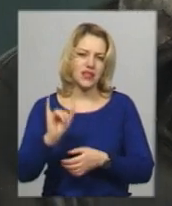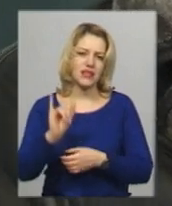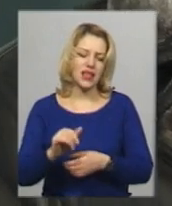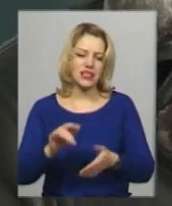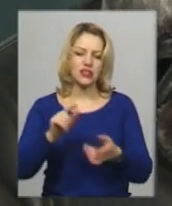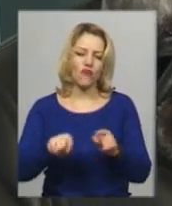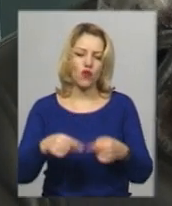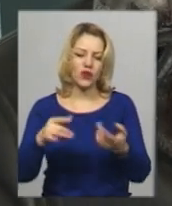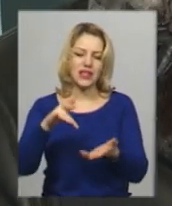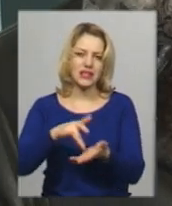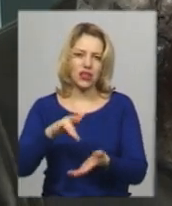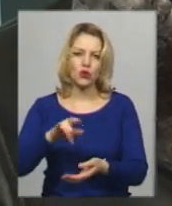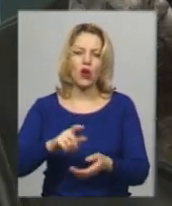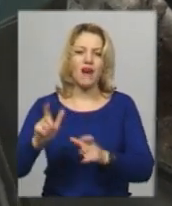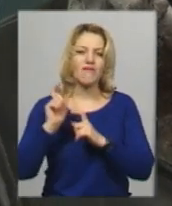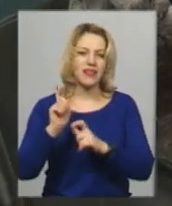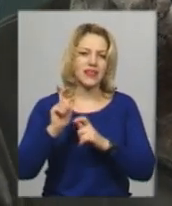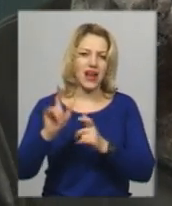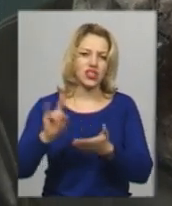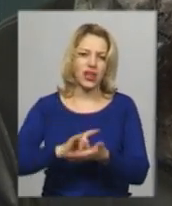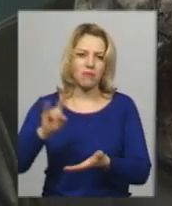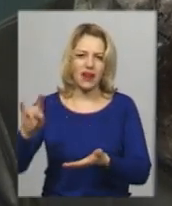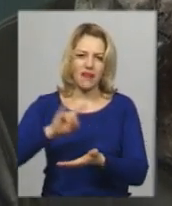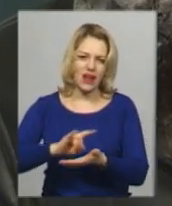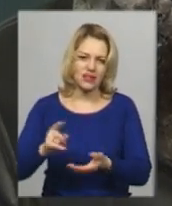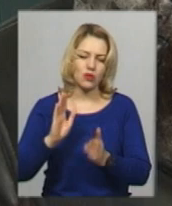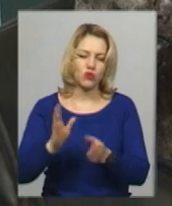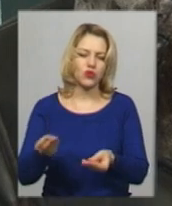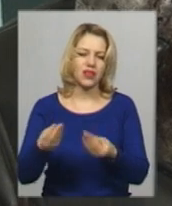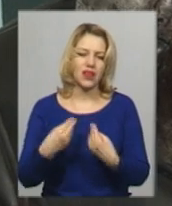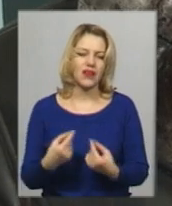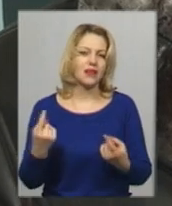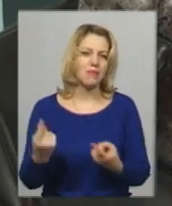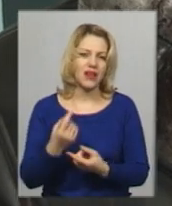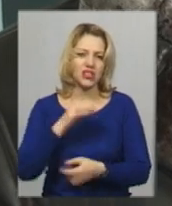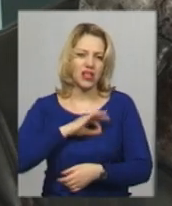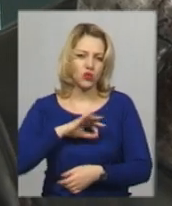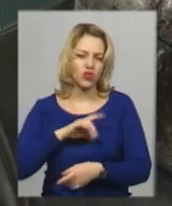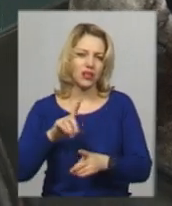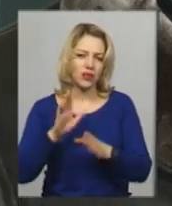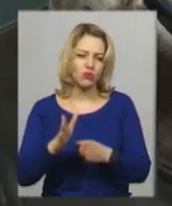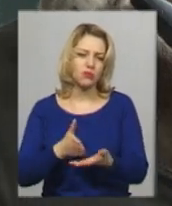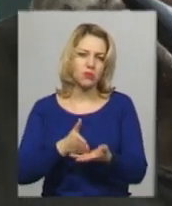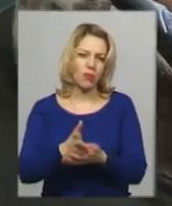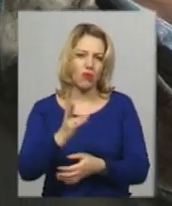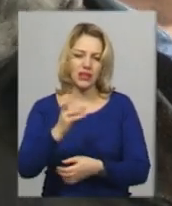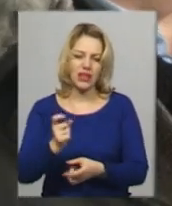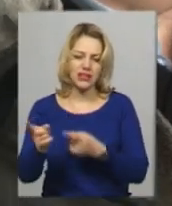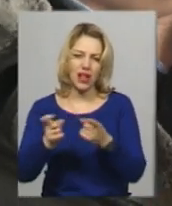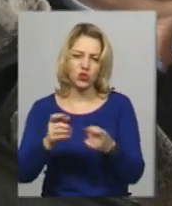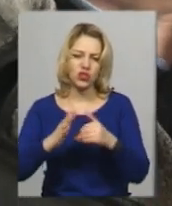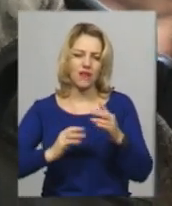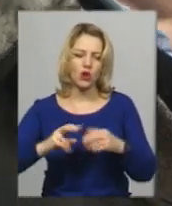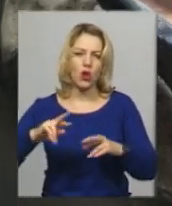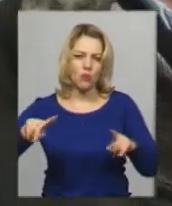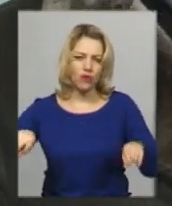вантажних перевезень буде давати нам перші ті надходження, які ми будемо спрямовувати на залучення фахівців по відновленню